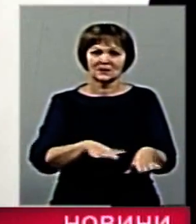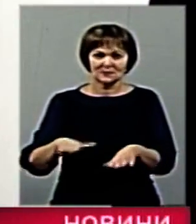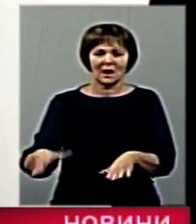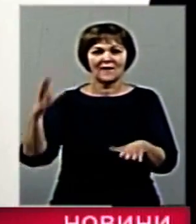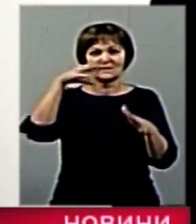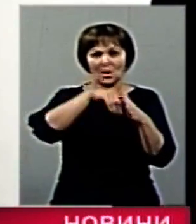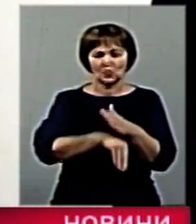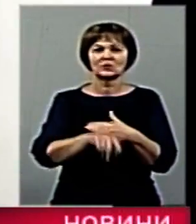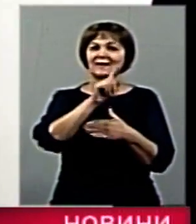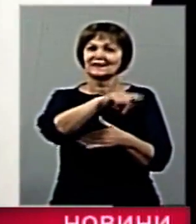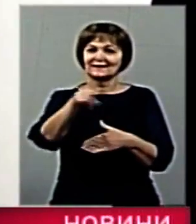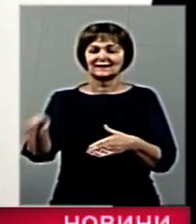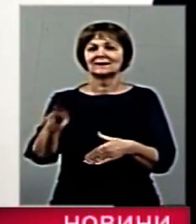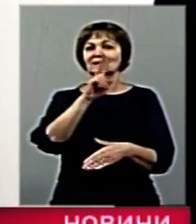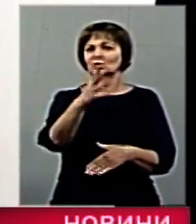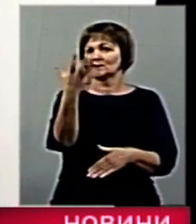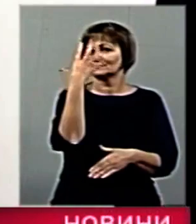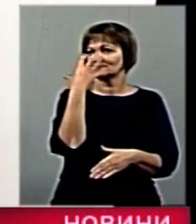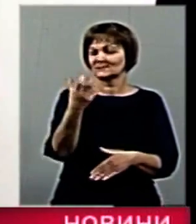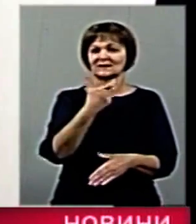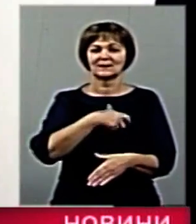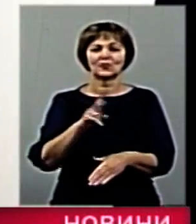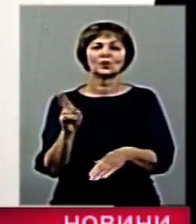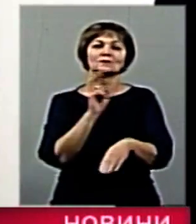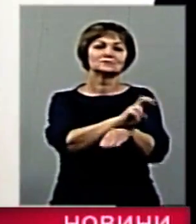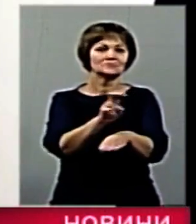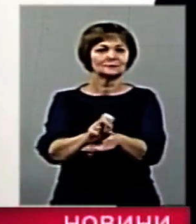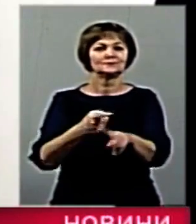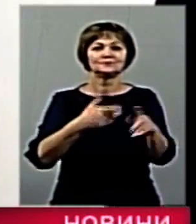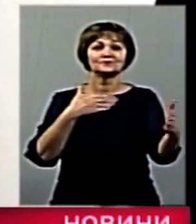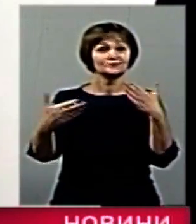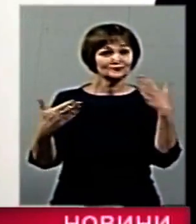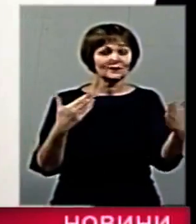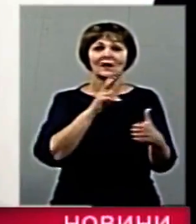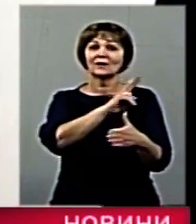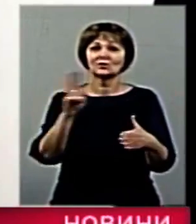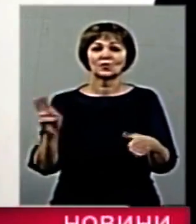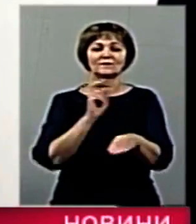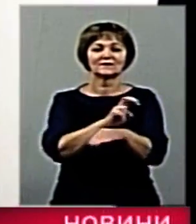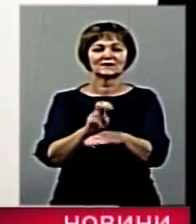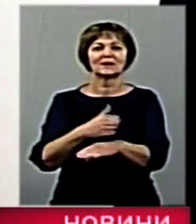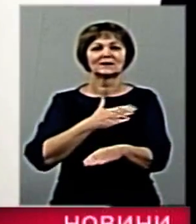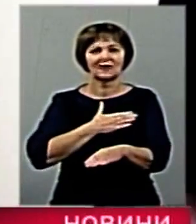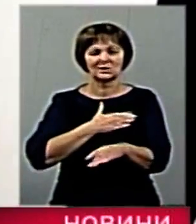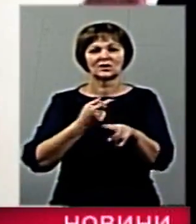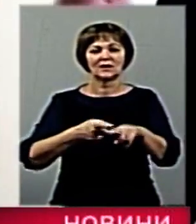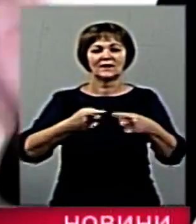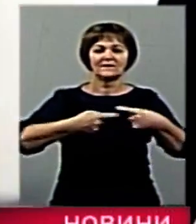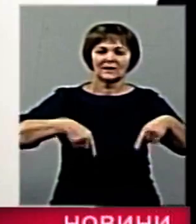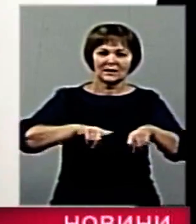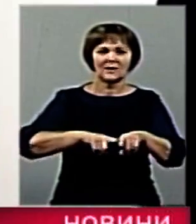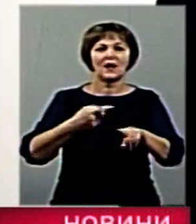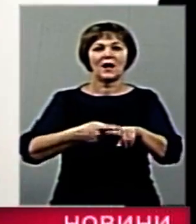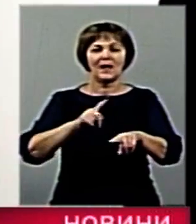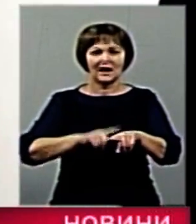враховуючи тих користувачів і відвідувачів музейних закладів, які відвідали наші філії. Це і музей